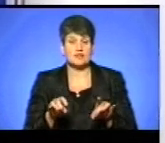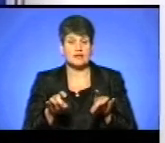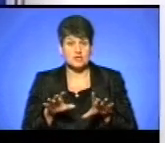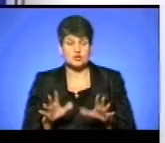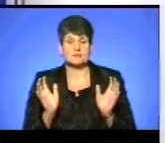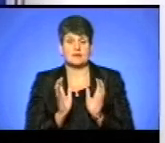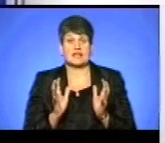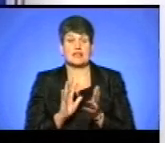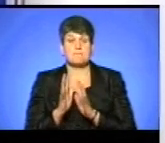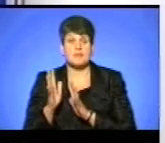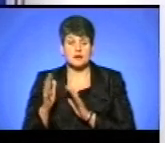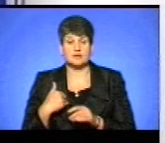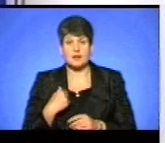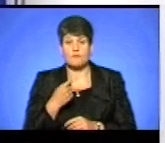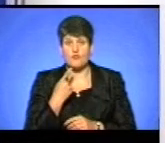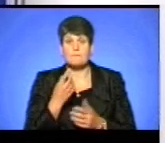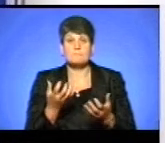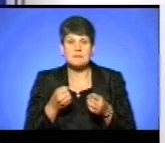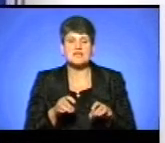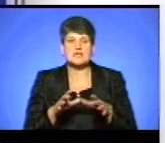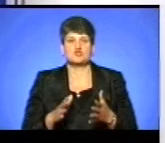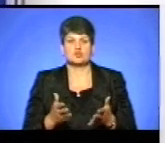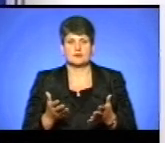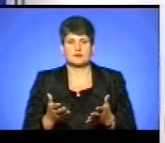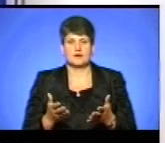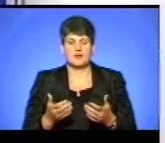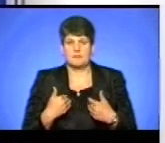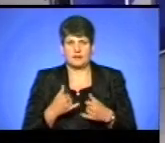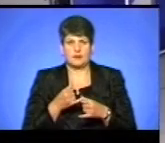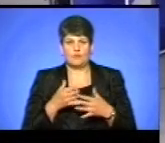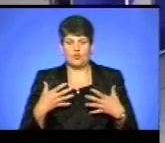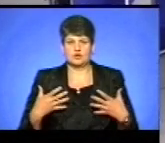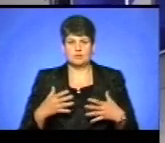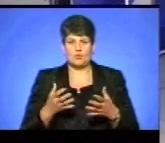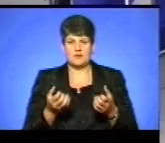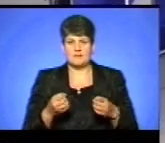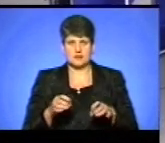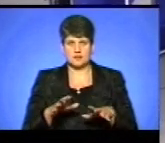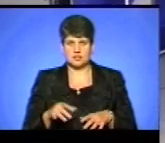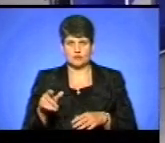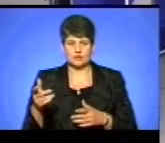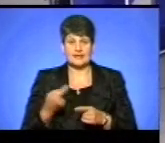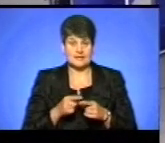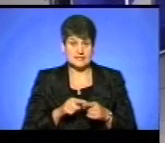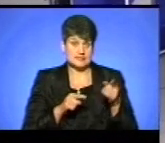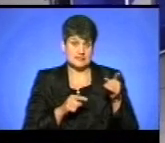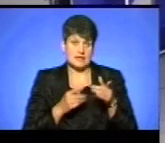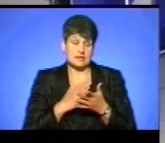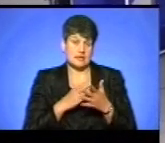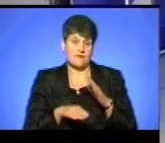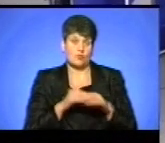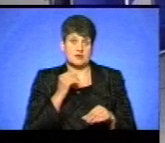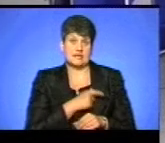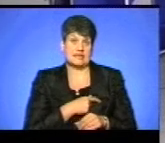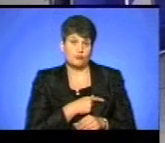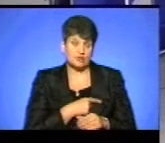щоб зберегти парк. Тому що нам кажуть, прийміть якісь рішення. Але ми не оповноважені люди приймати якісь рішення. На це є обрані депутати,